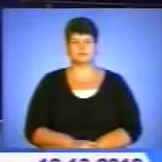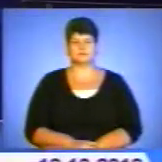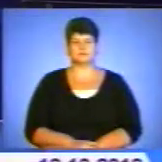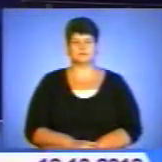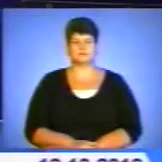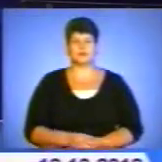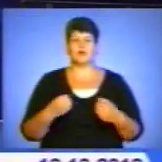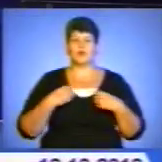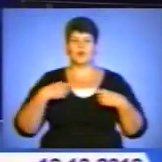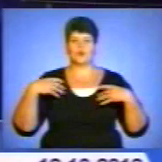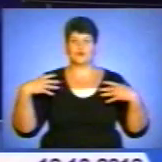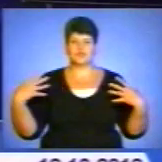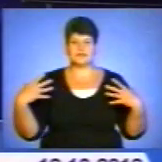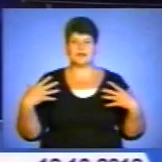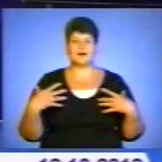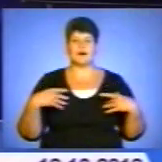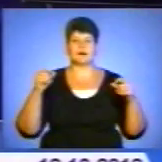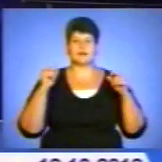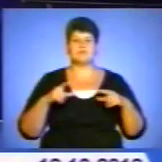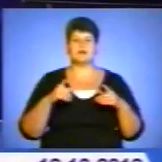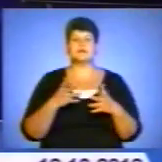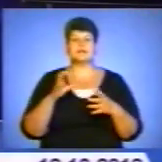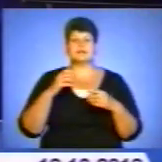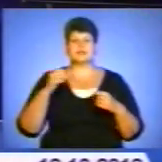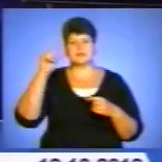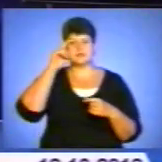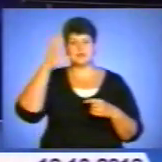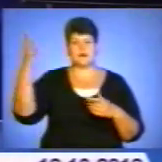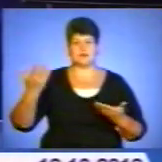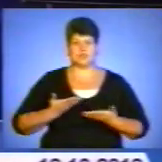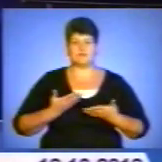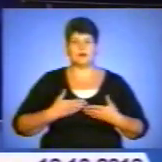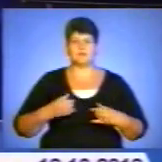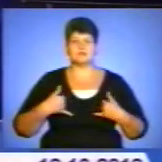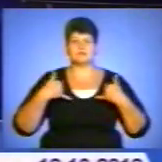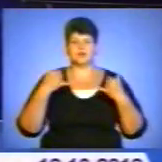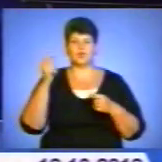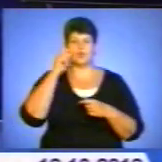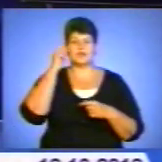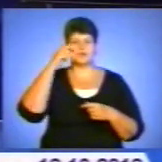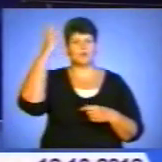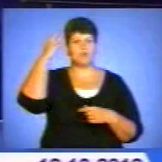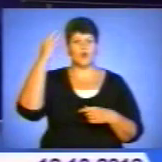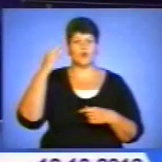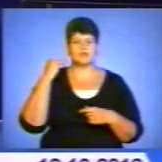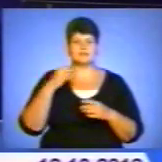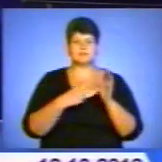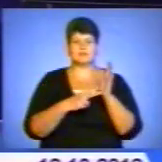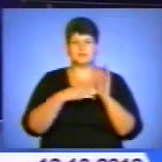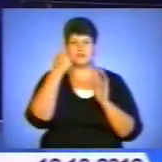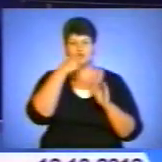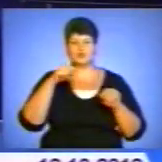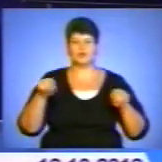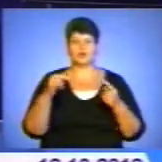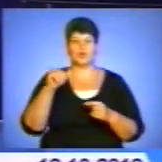Урочиста Академія Героїв «Слава жива» присвячена покрові Пресвятої Богородиці Українському козацтву. 70-річчю утворення